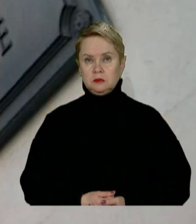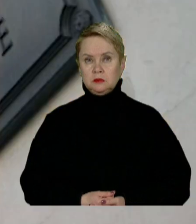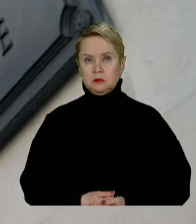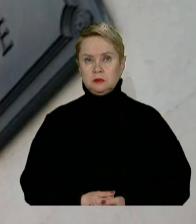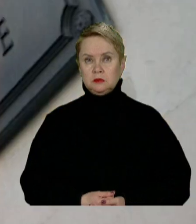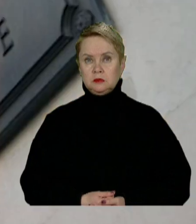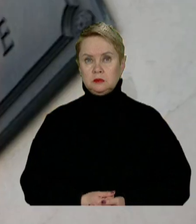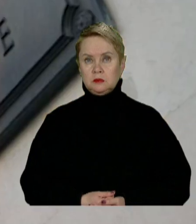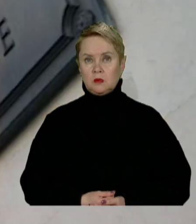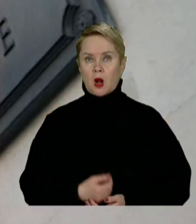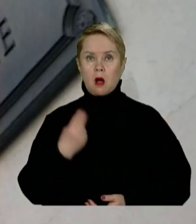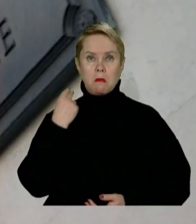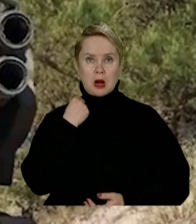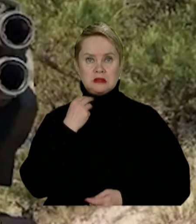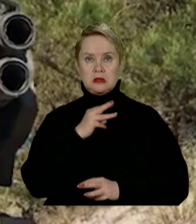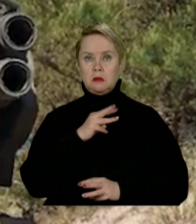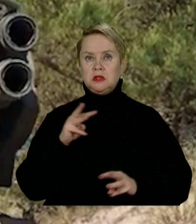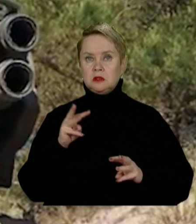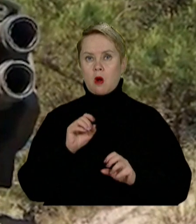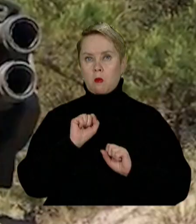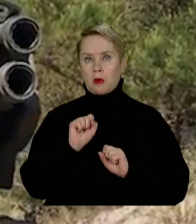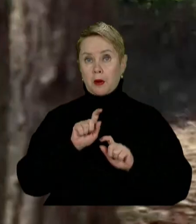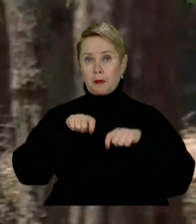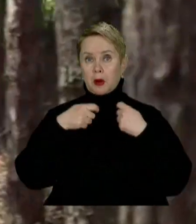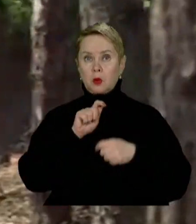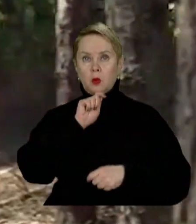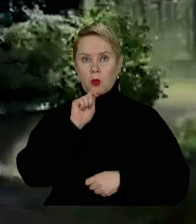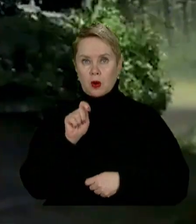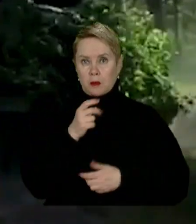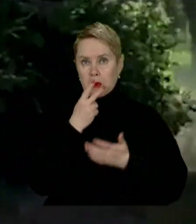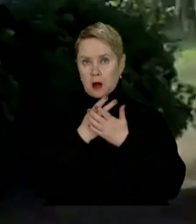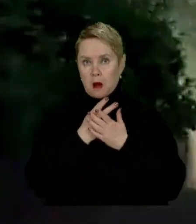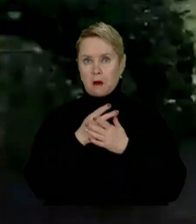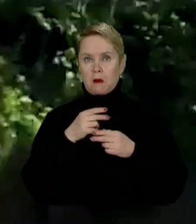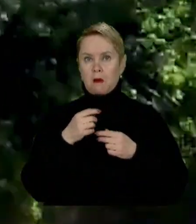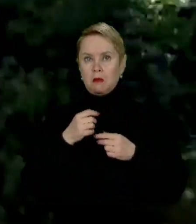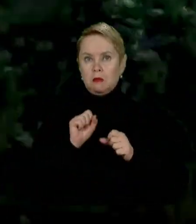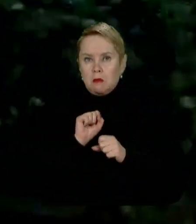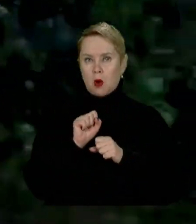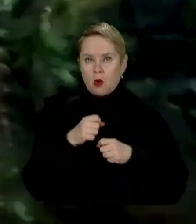А в британському Міноборони показали передані Україні бронемашини.